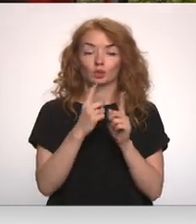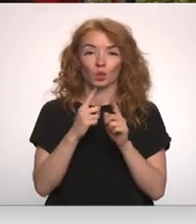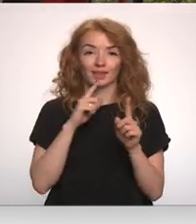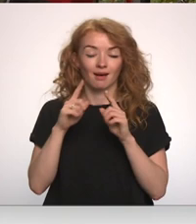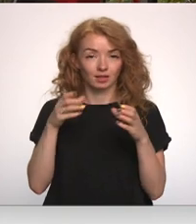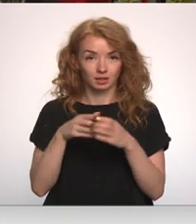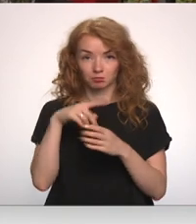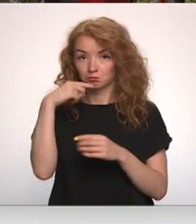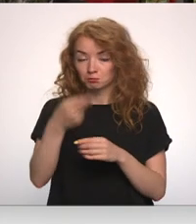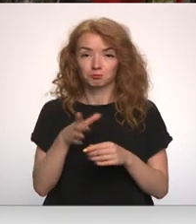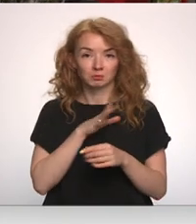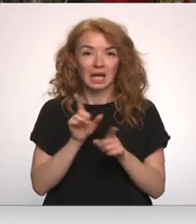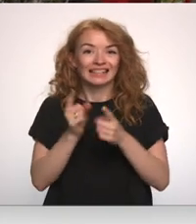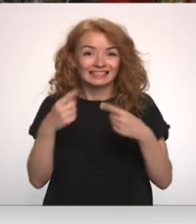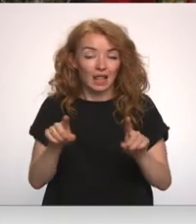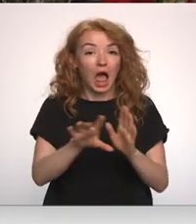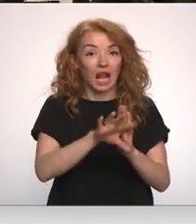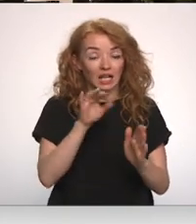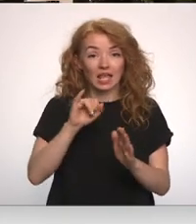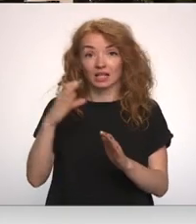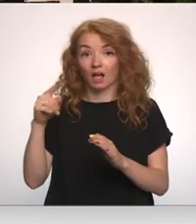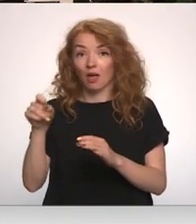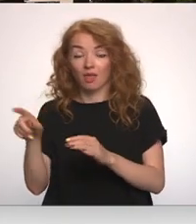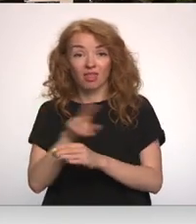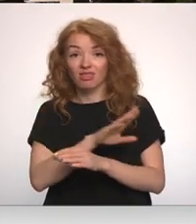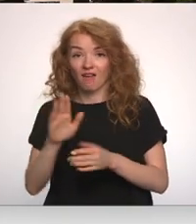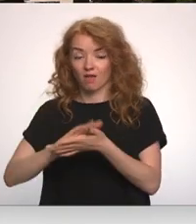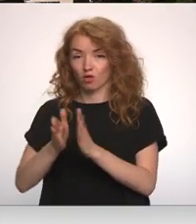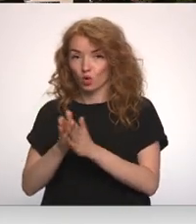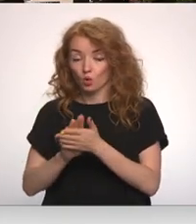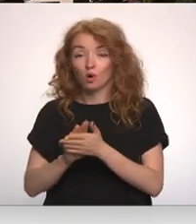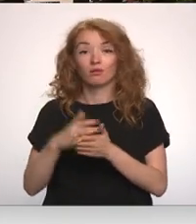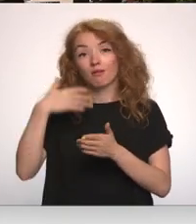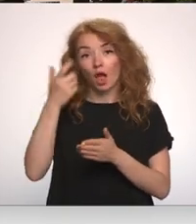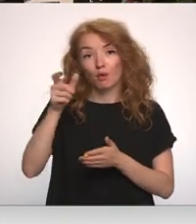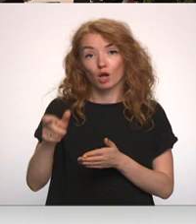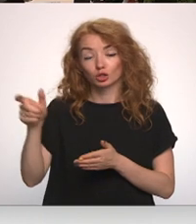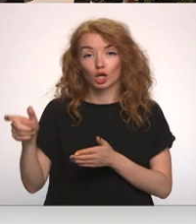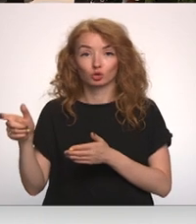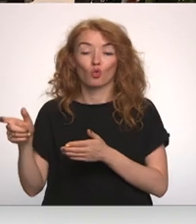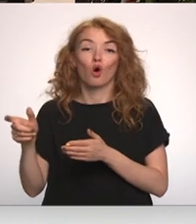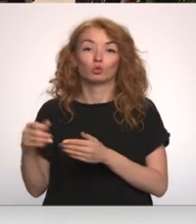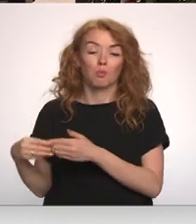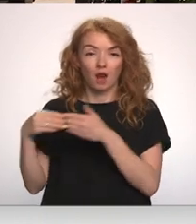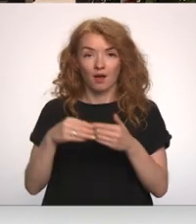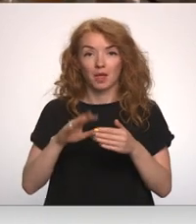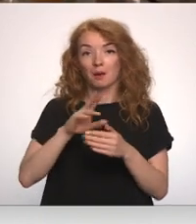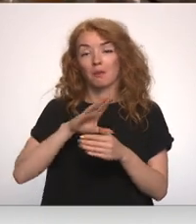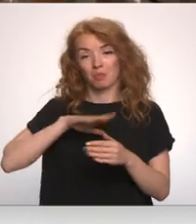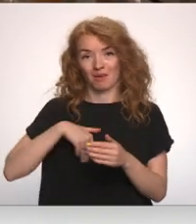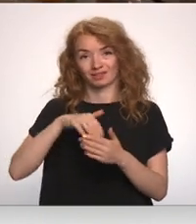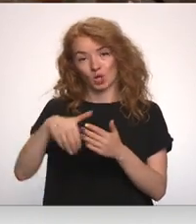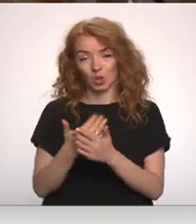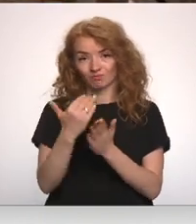atzīmēja, ka bijušas arī citas alternatīvas jārcatu nebūtu izdevies vienoties. Kad pasažierus rietumu vidzemē pārvadās pēc jaunajām